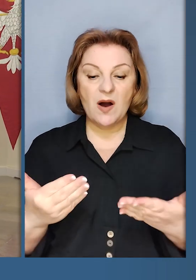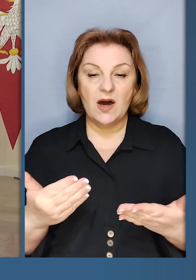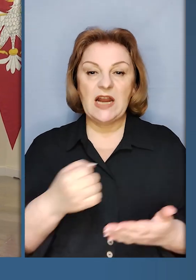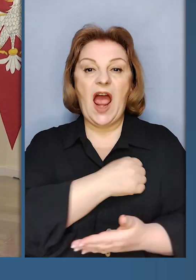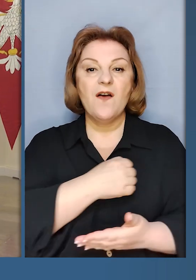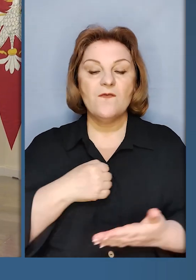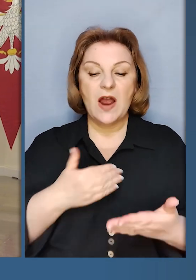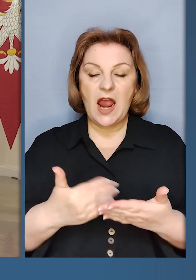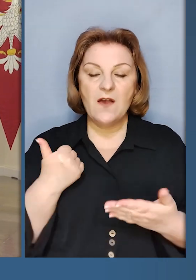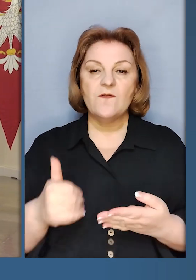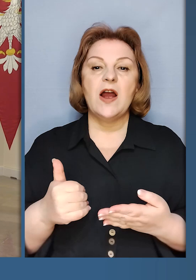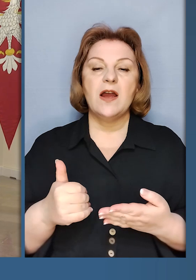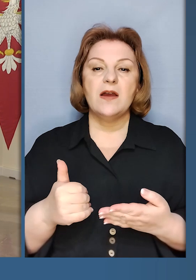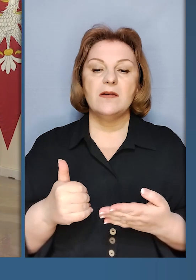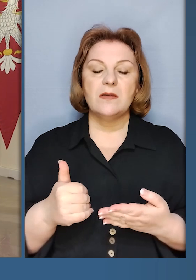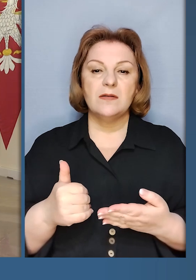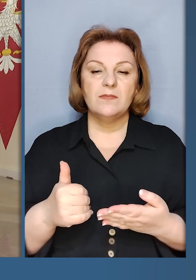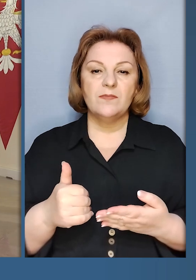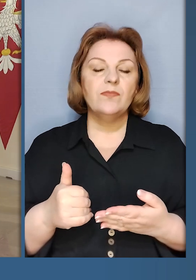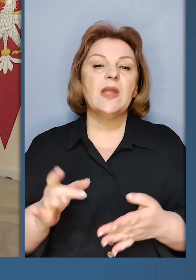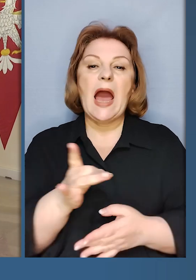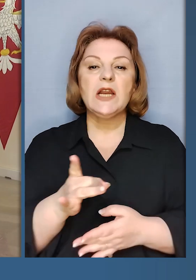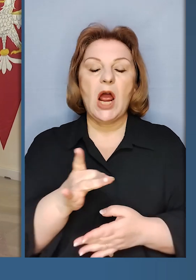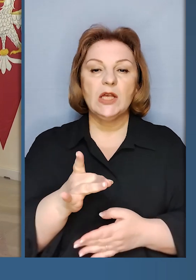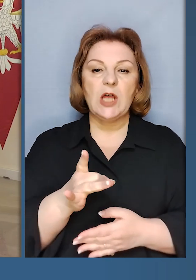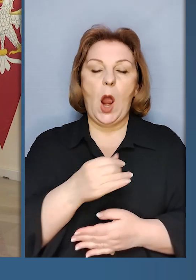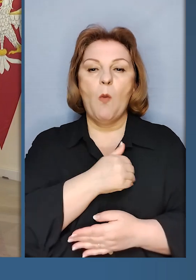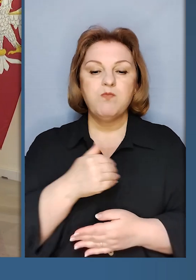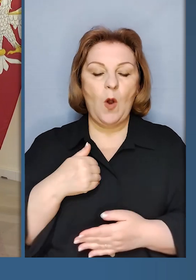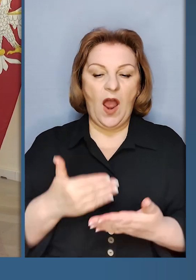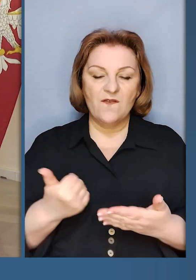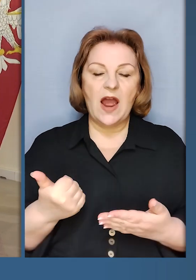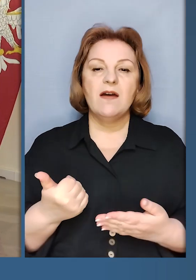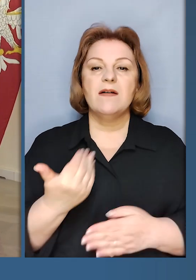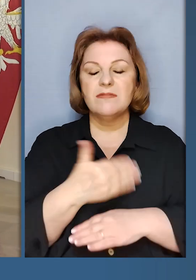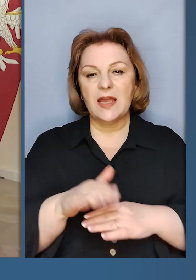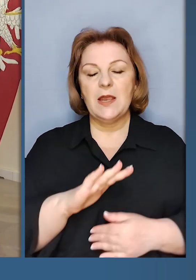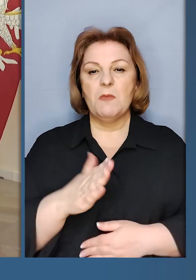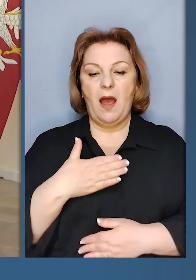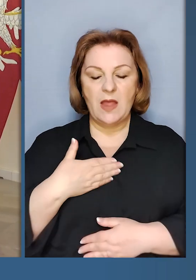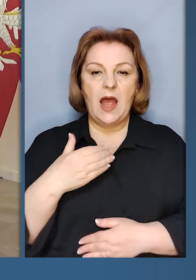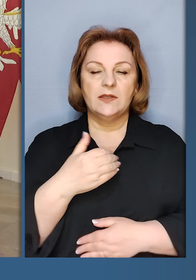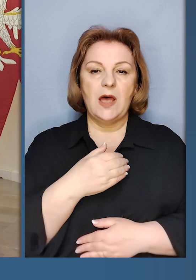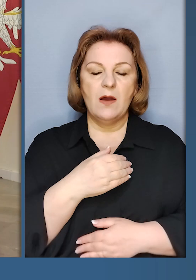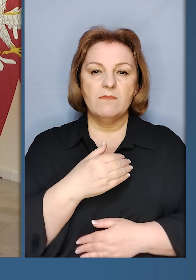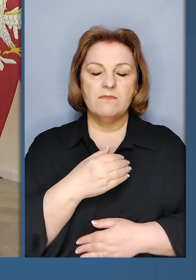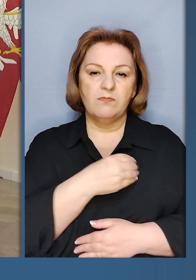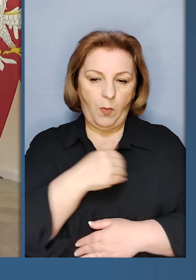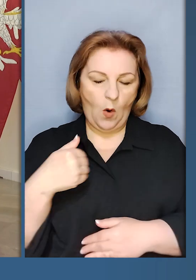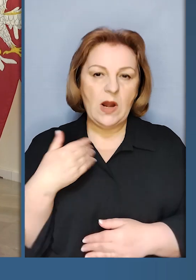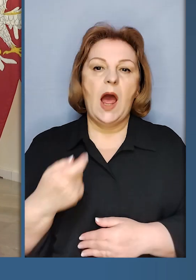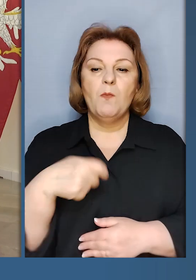Варшаві від імені Республіки Польща, від імені нас, всіх поляків, пана президента Володимира Зеленського,